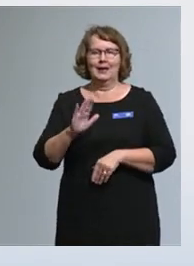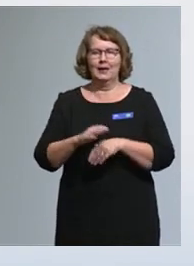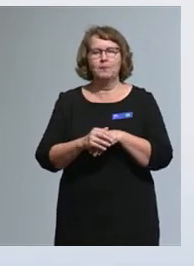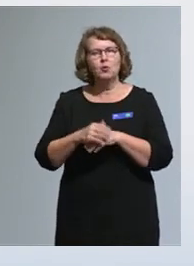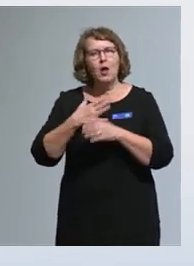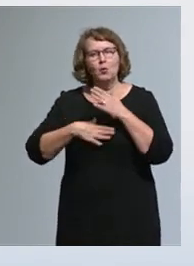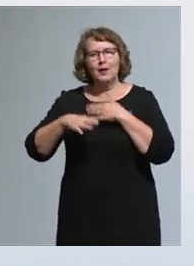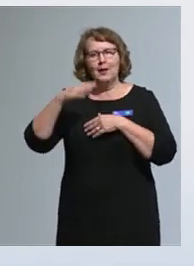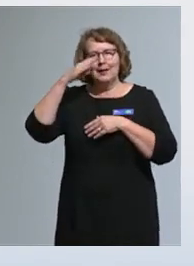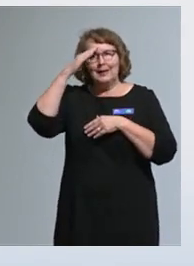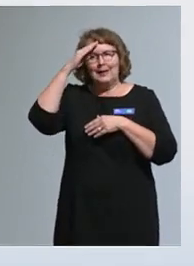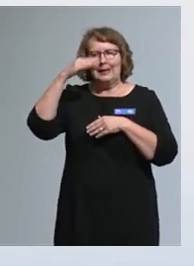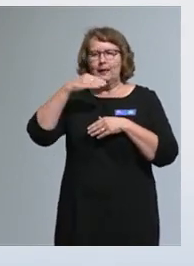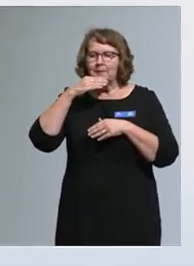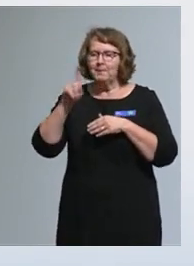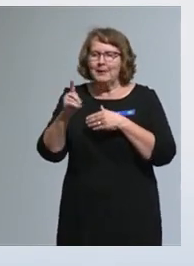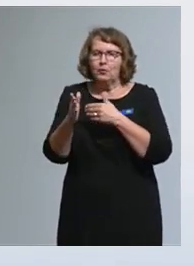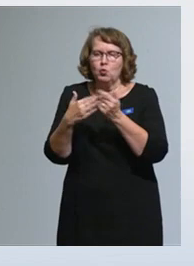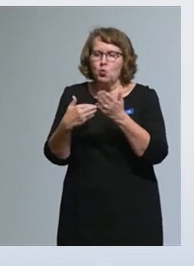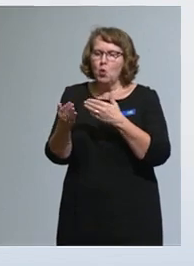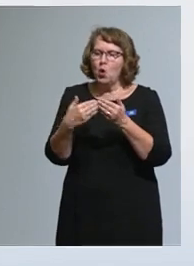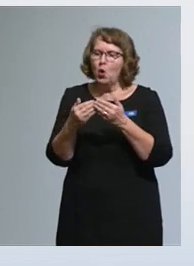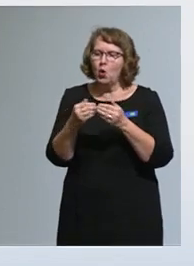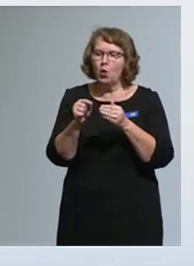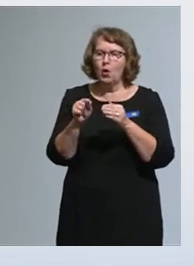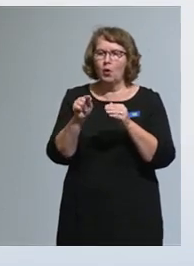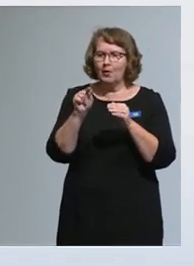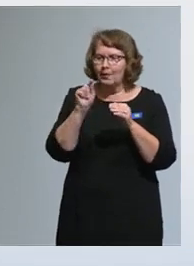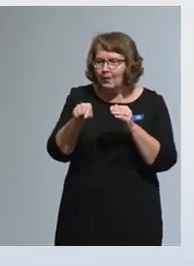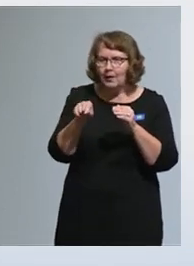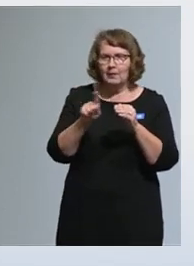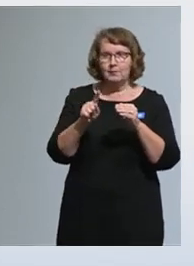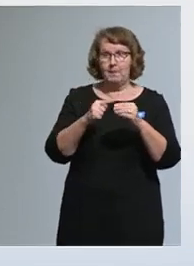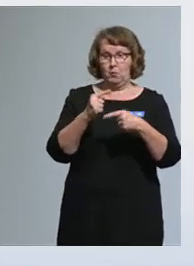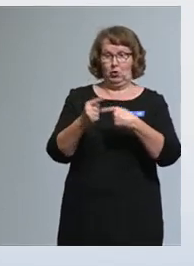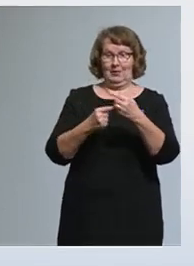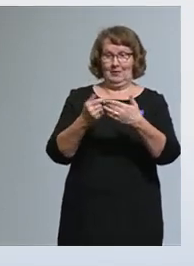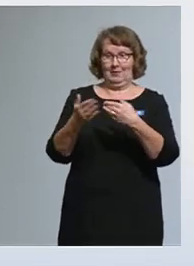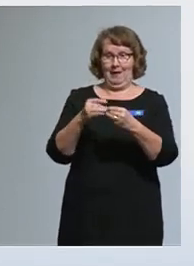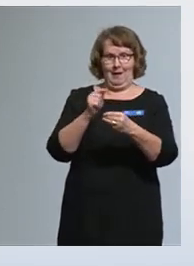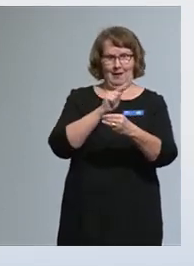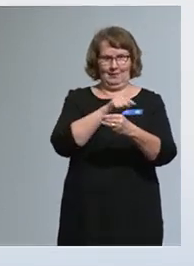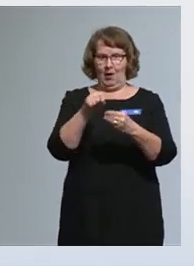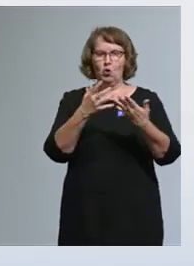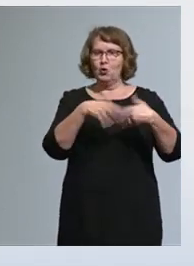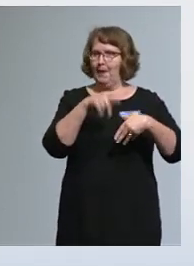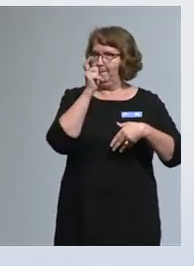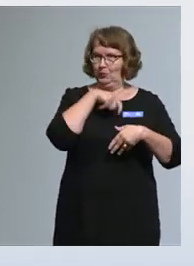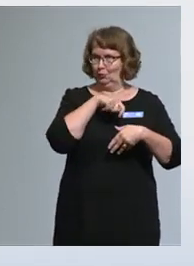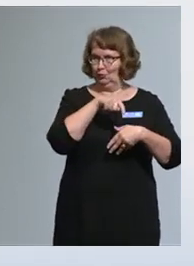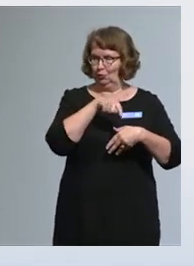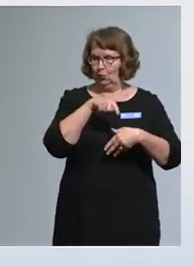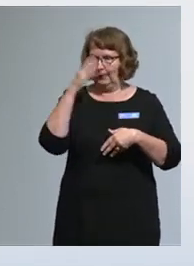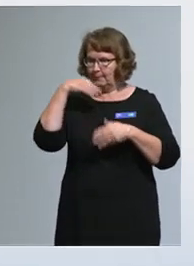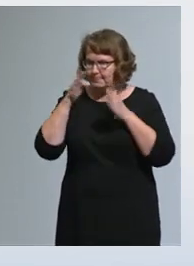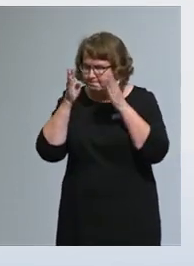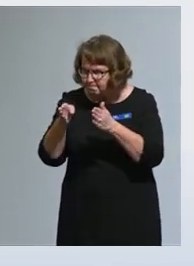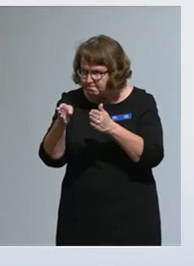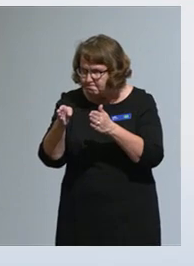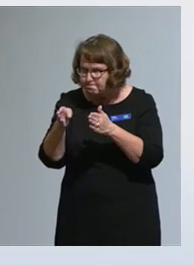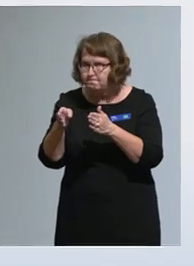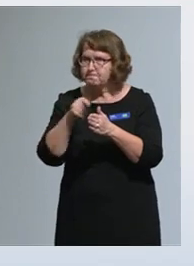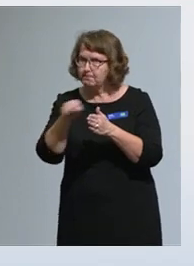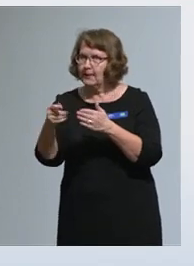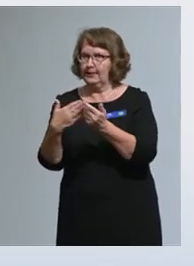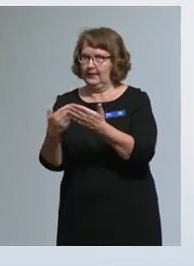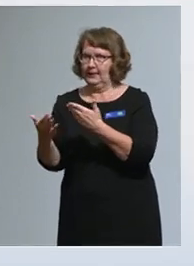työ kohdentuu tulevaisuudessa erityisesti prosessin niihin tehtäviin, joita koneet eivät pysty ratkomaan. Niitäkin